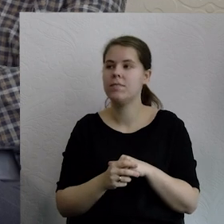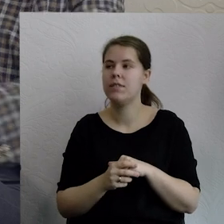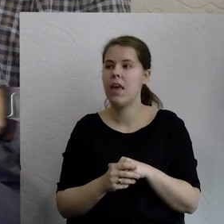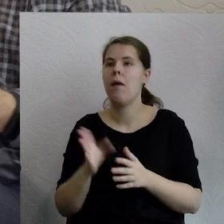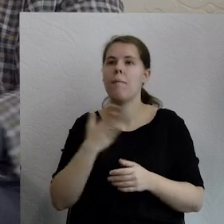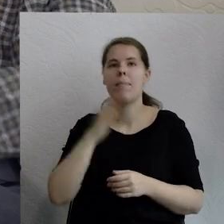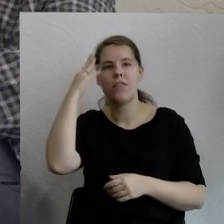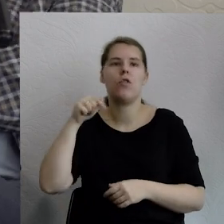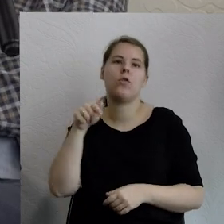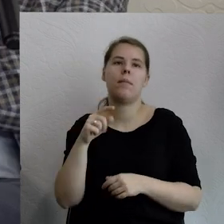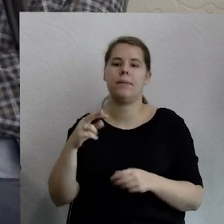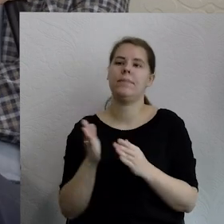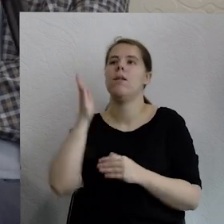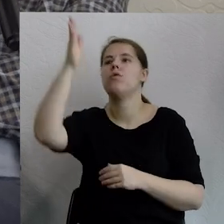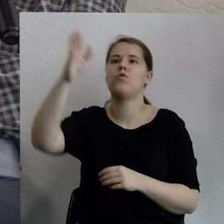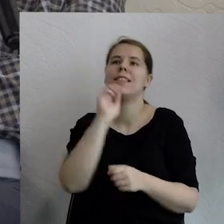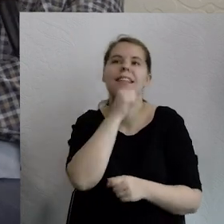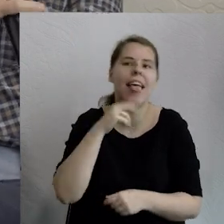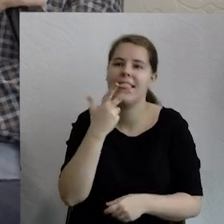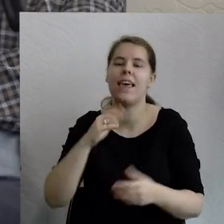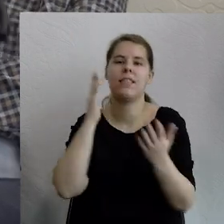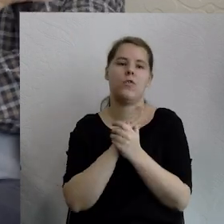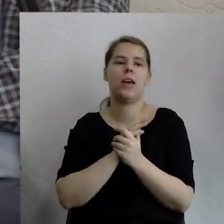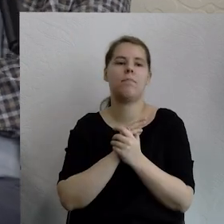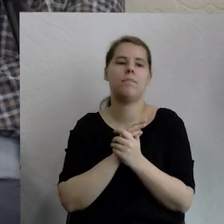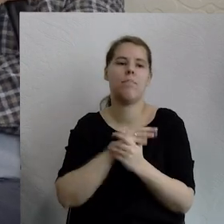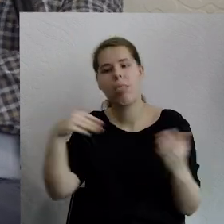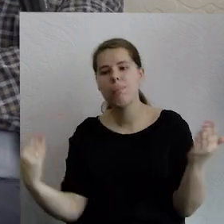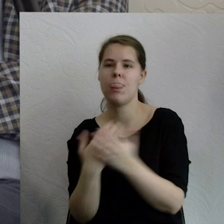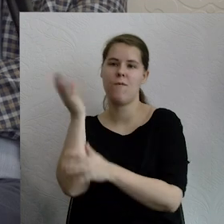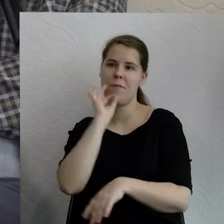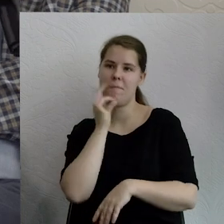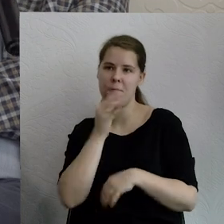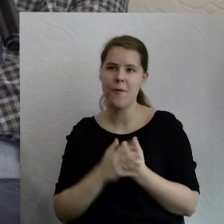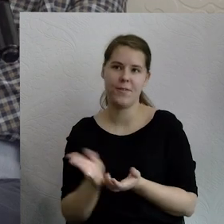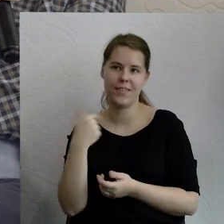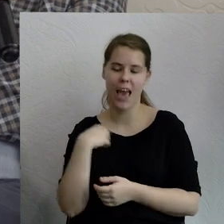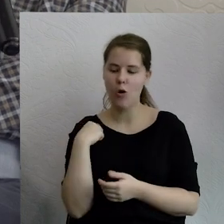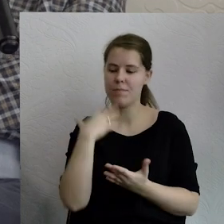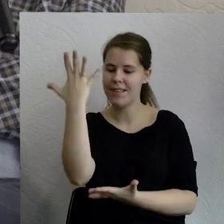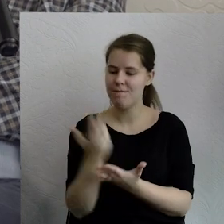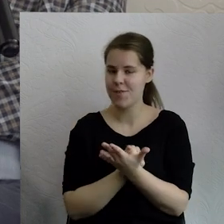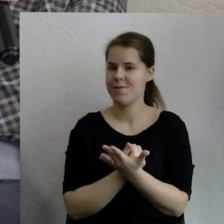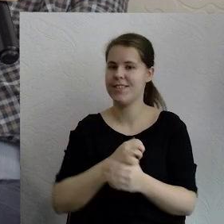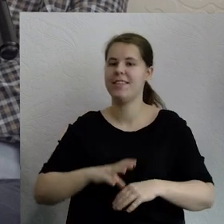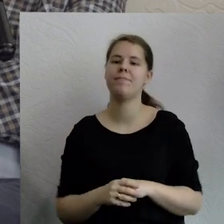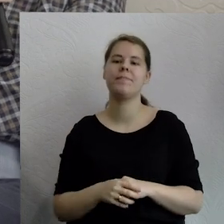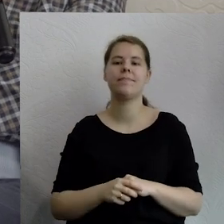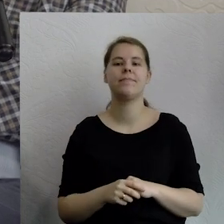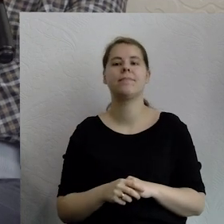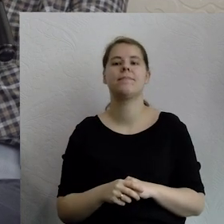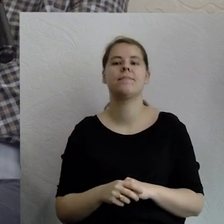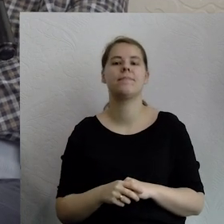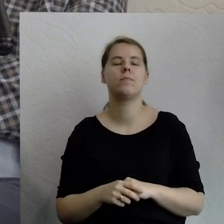trzeciej młodości, tak dla mnie osobiście i będę pewnie korzystać z tych, z tych uroków, które, które tutaj się